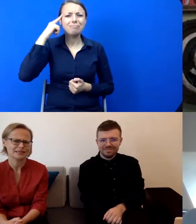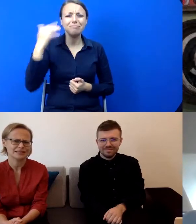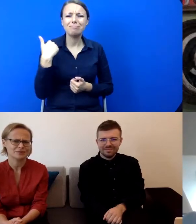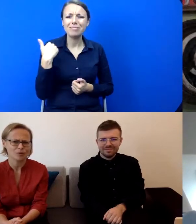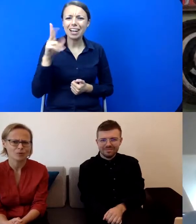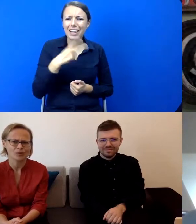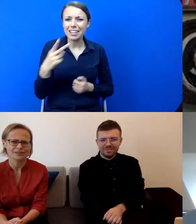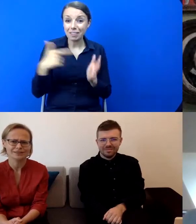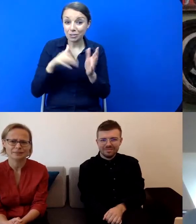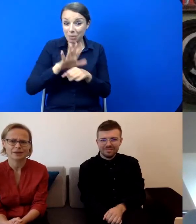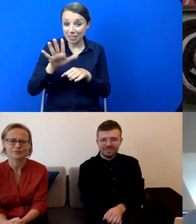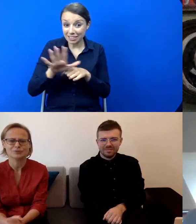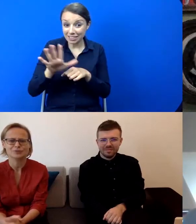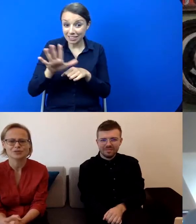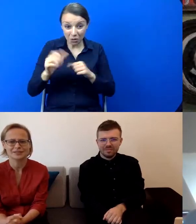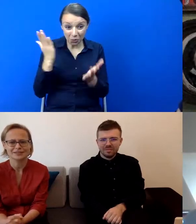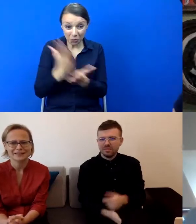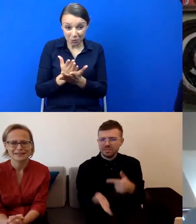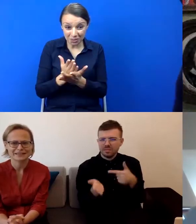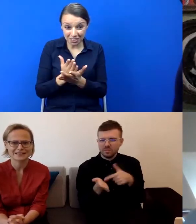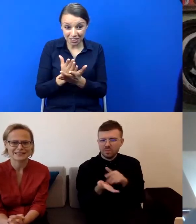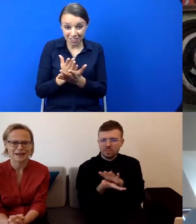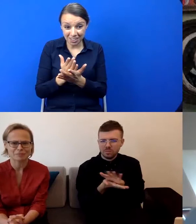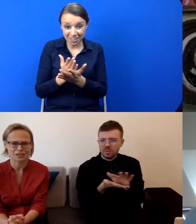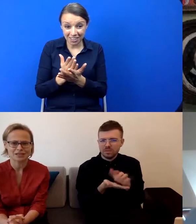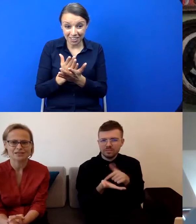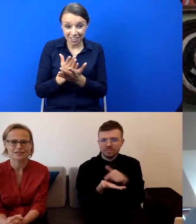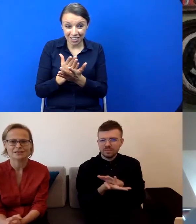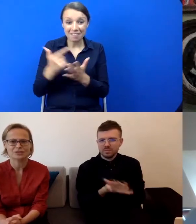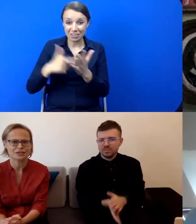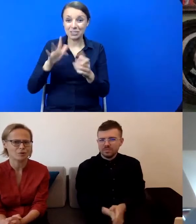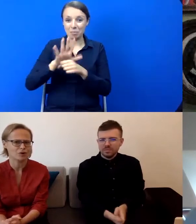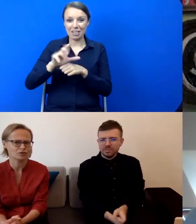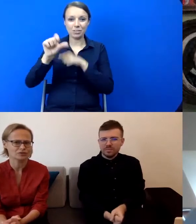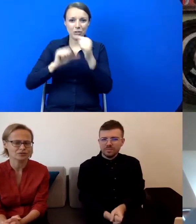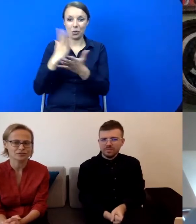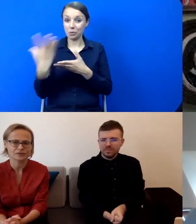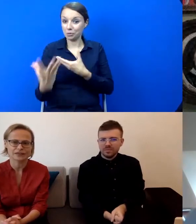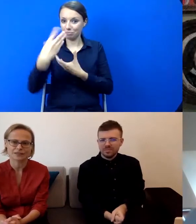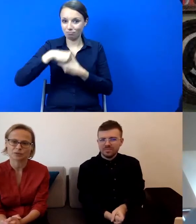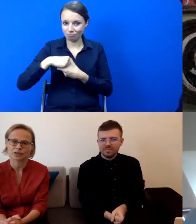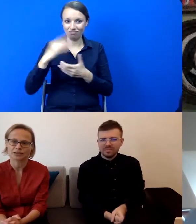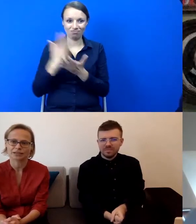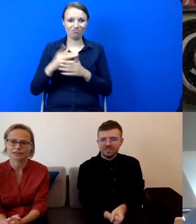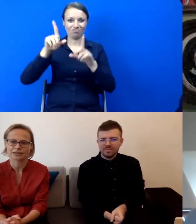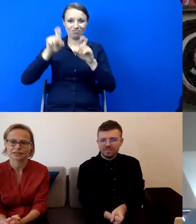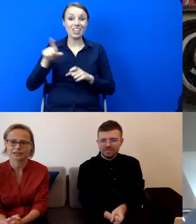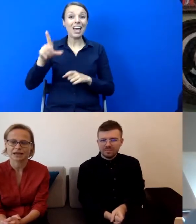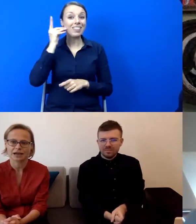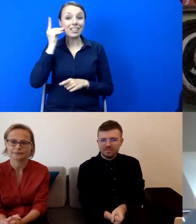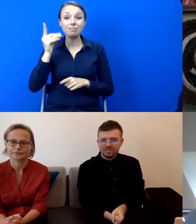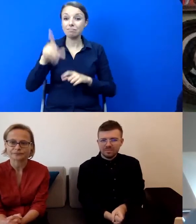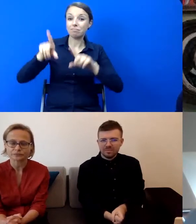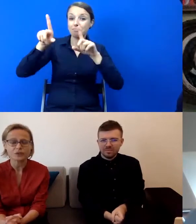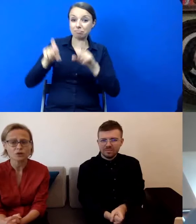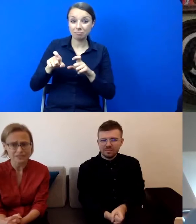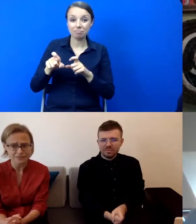roku chyba już jest z nami. Zaczynał od takich spotkań dla